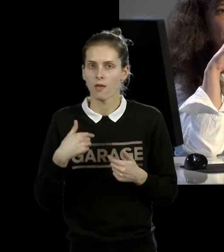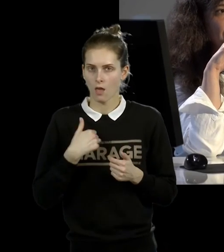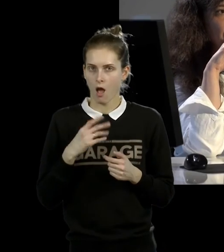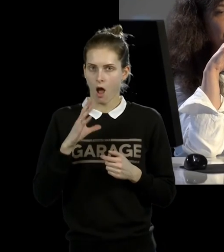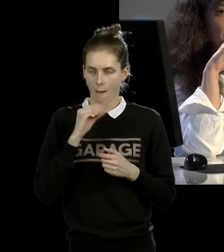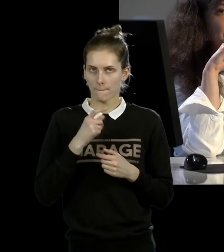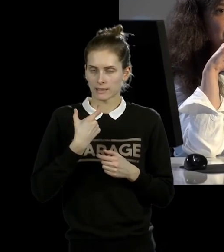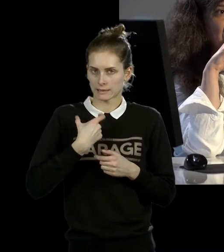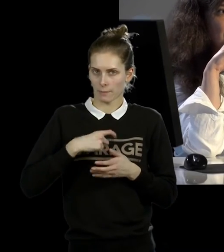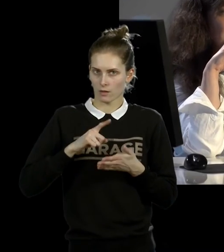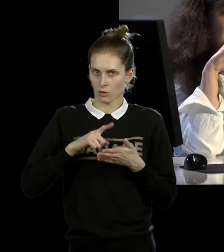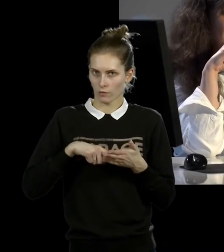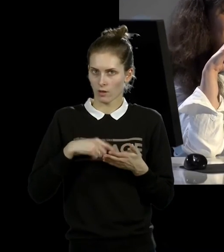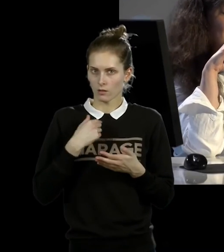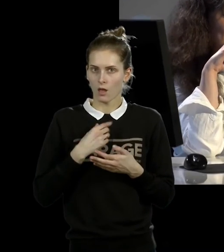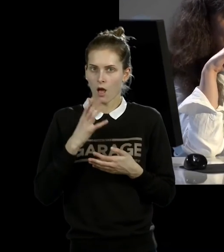тебе, насколько я верю, что ты моя